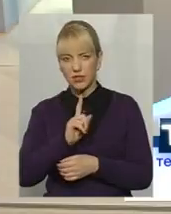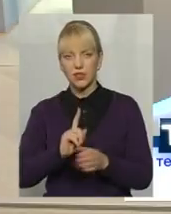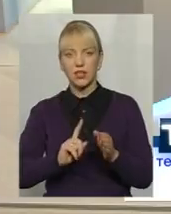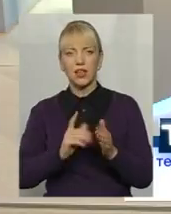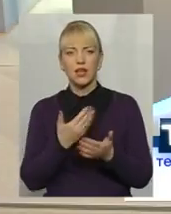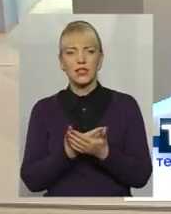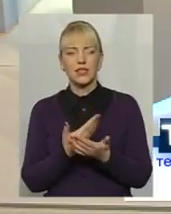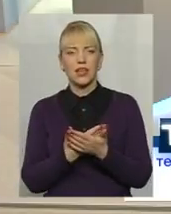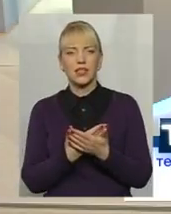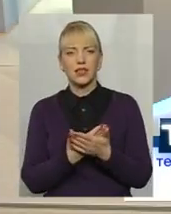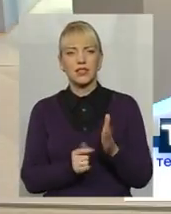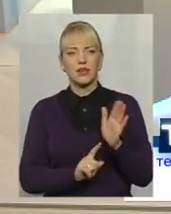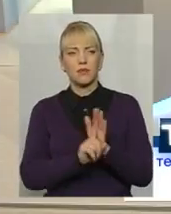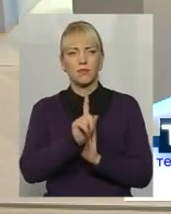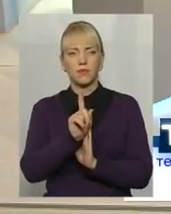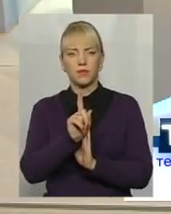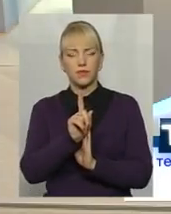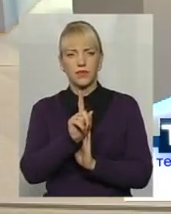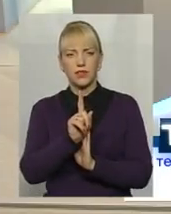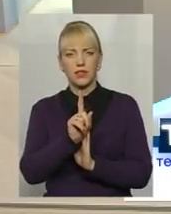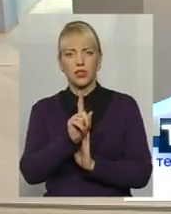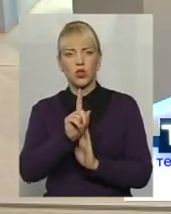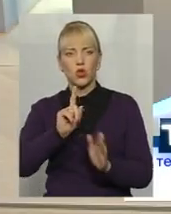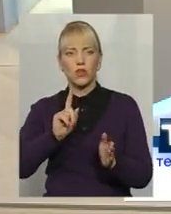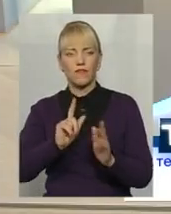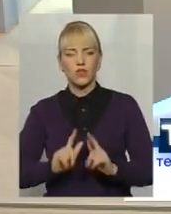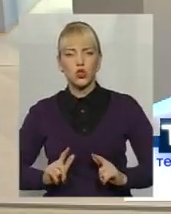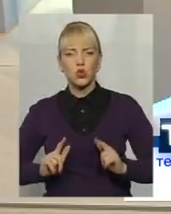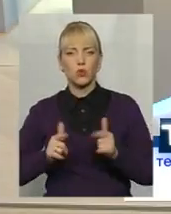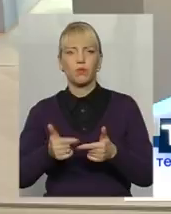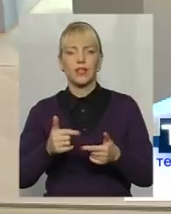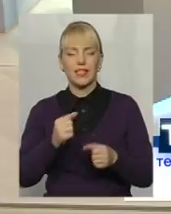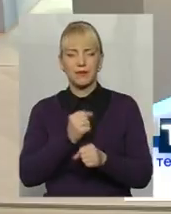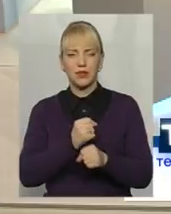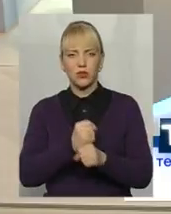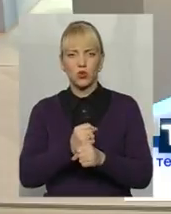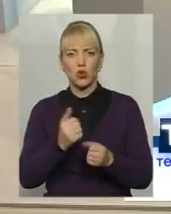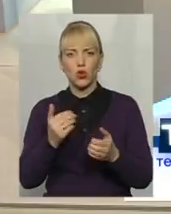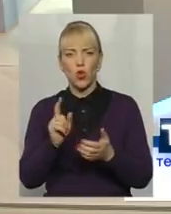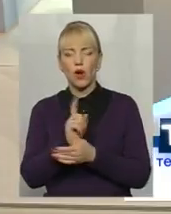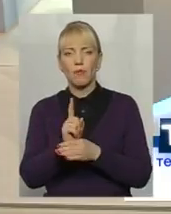її нормативні документи, які